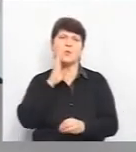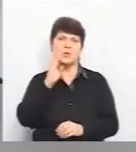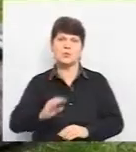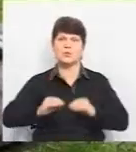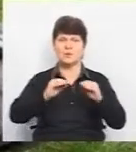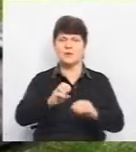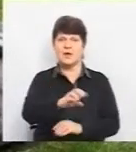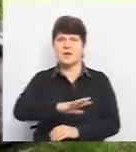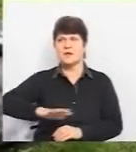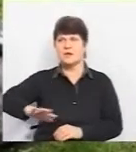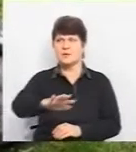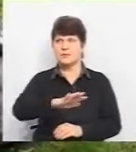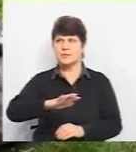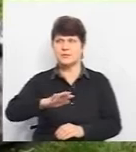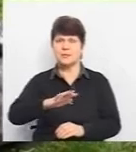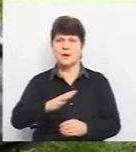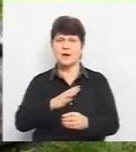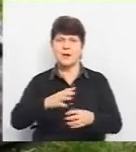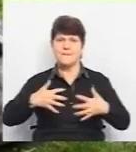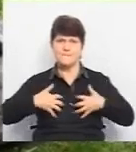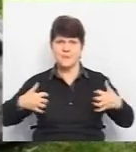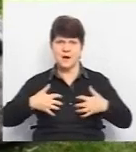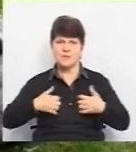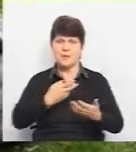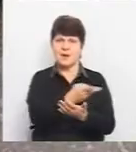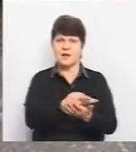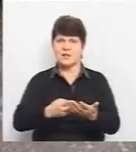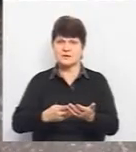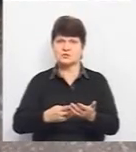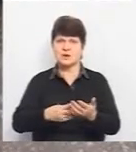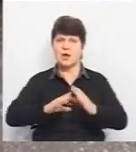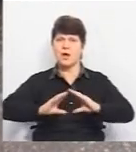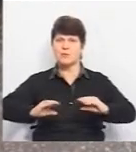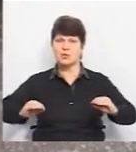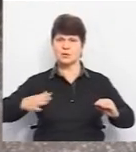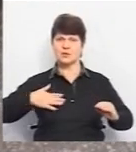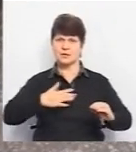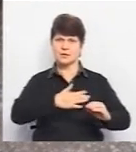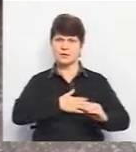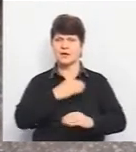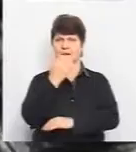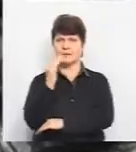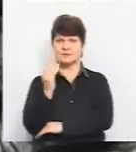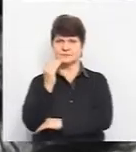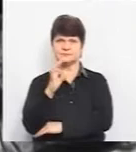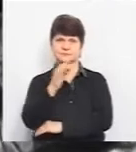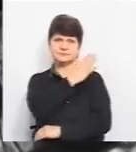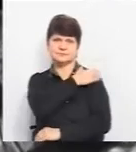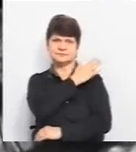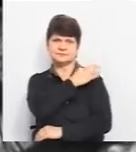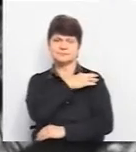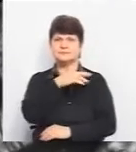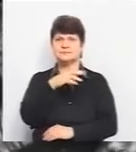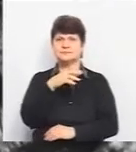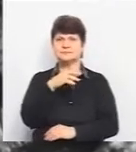на Європейській площі у Вінниці. Велика мавпа лежить на газоні на подушці, на грудях тварини її дитинча, на плечі сидить плазун.